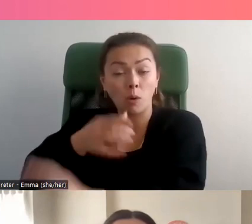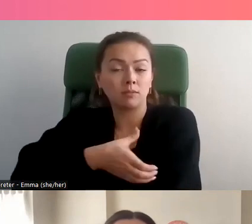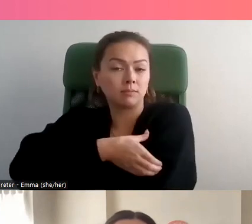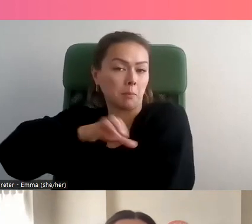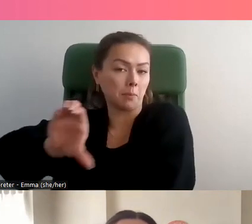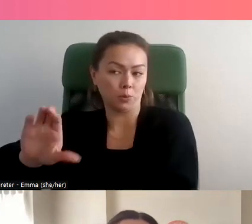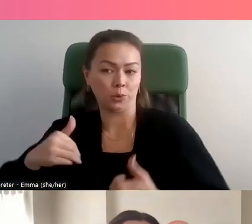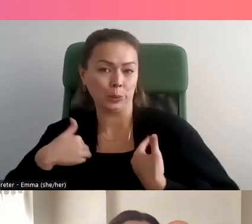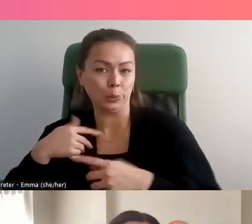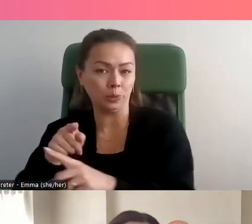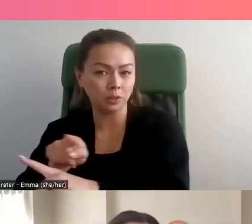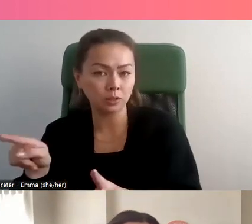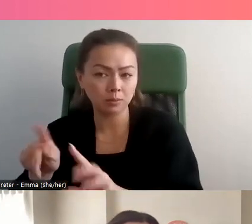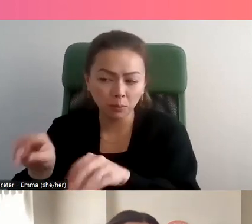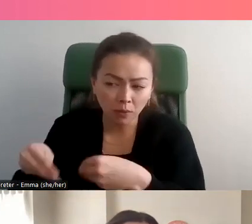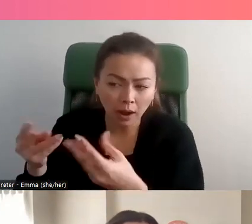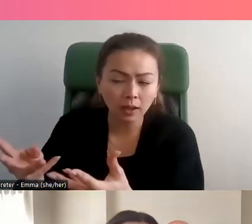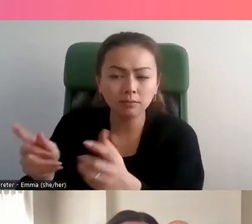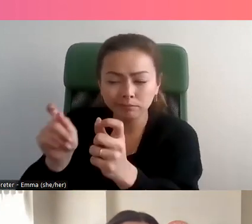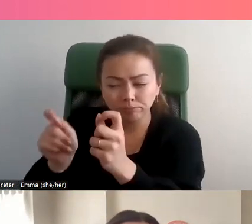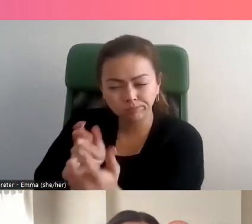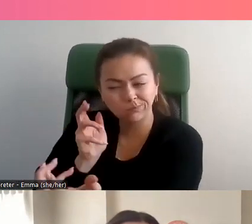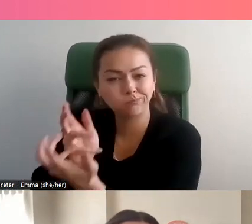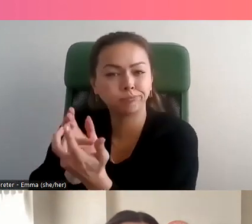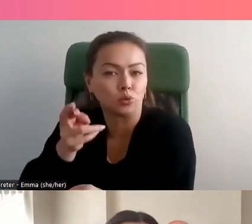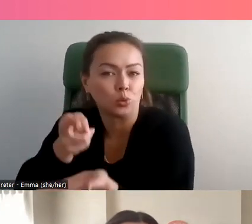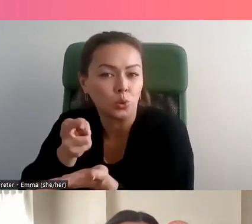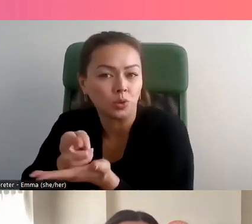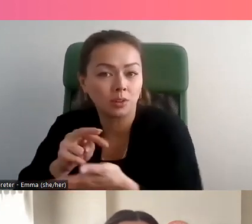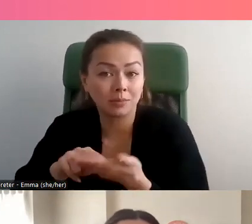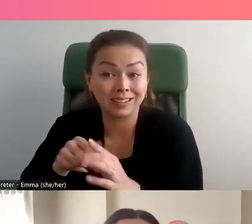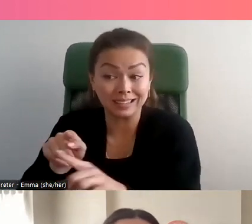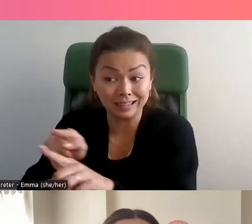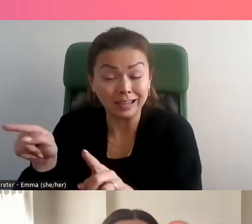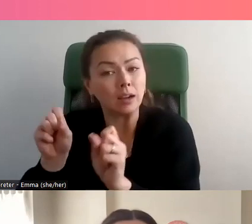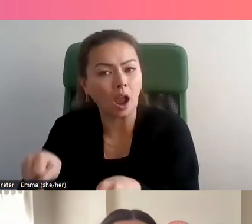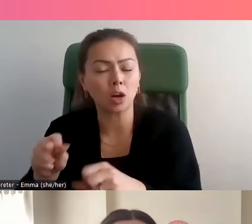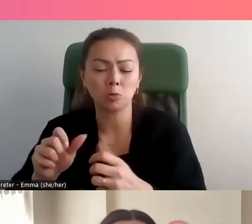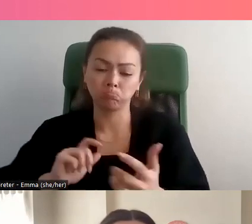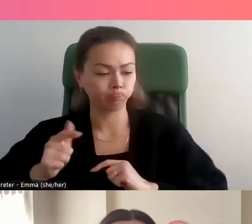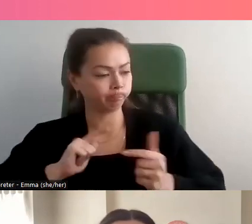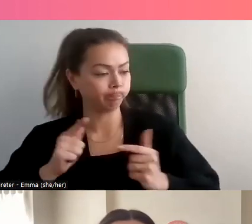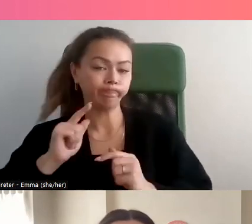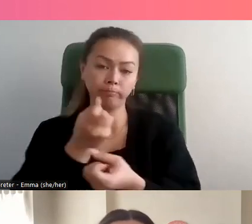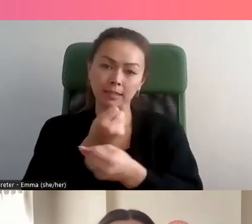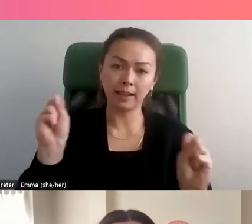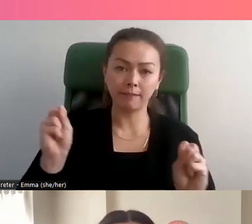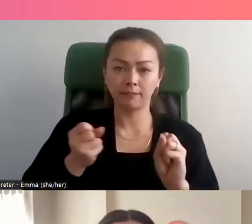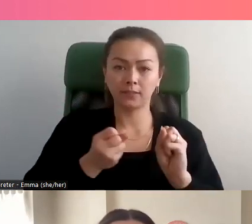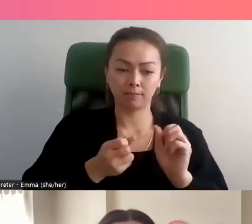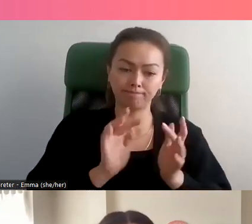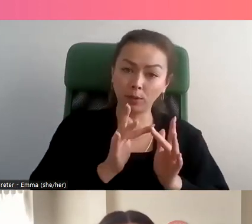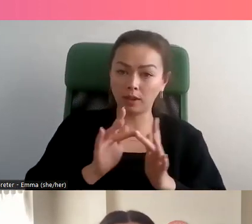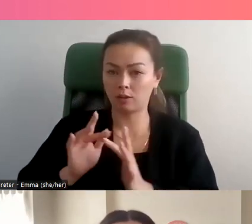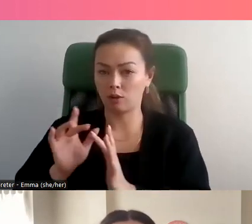et à leur fournir des ressources personnalisées afin qu'ils puissent avoir des interactions sécuritaires en ligne et hors ligne.